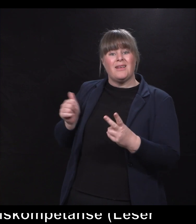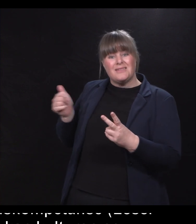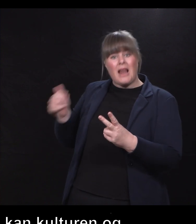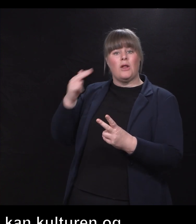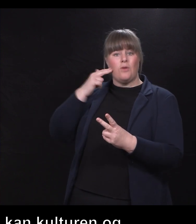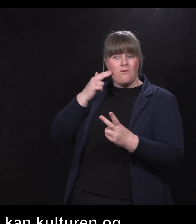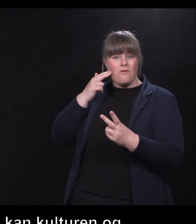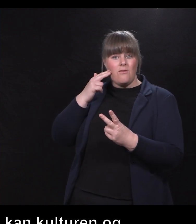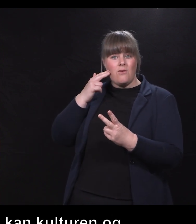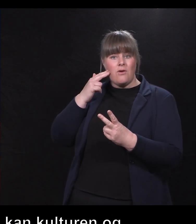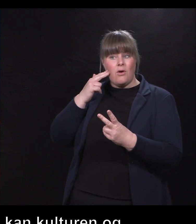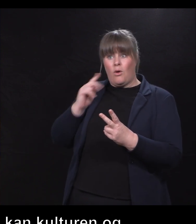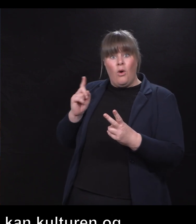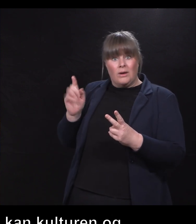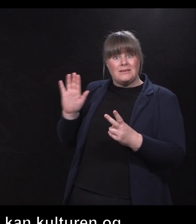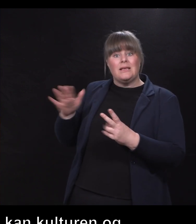Og ja, vedkommende har også høyere utdanning.